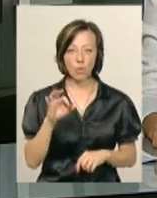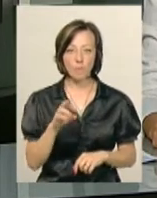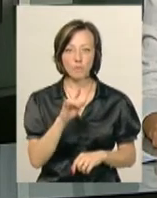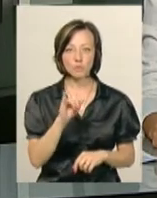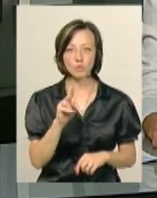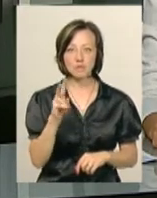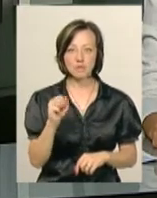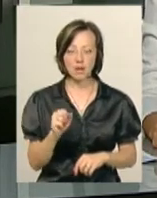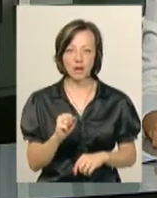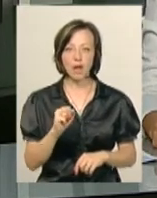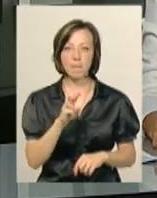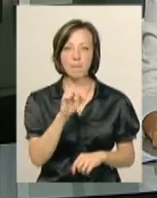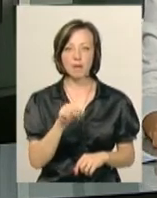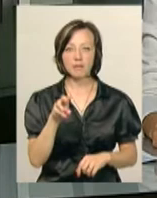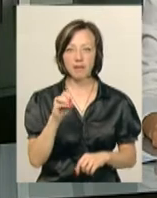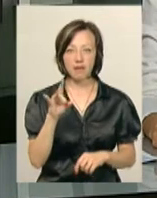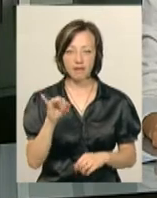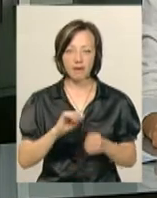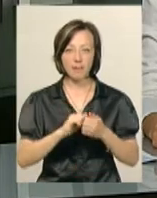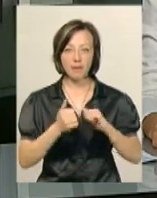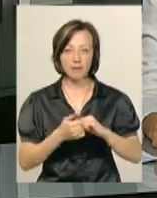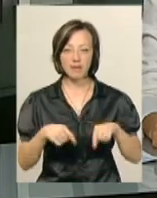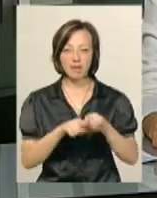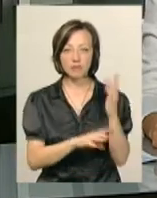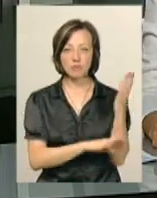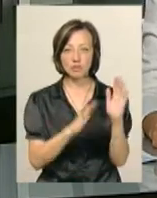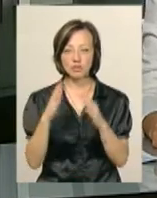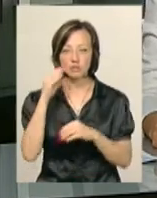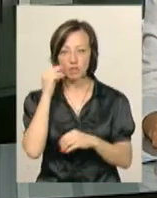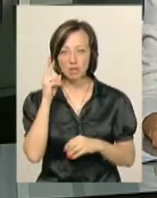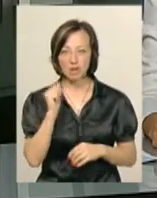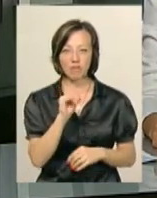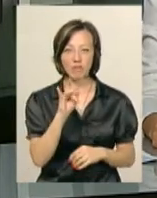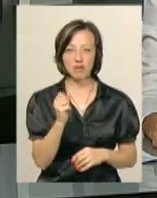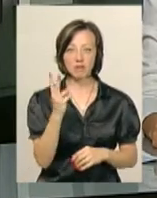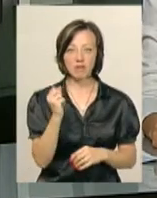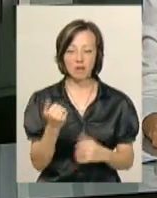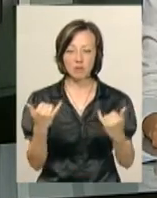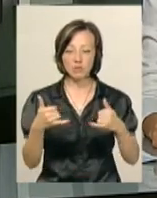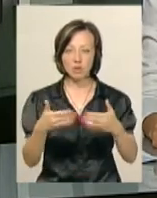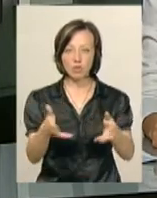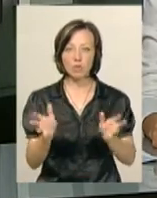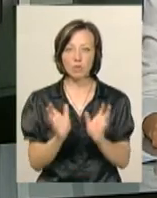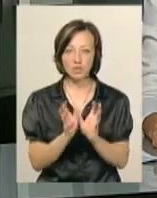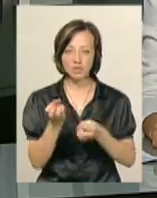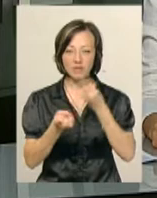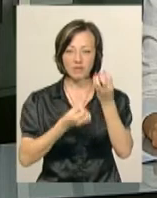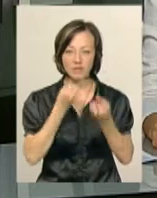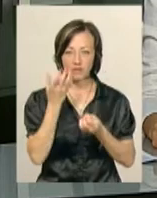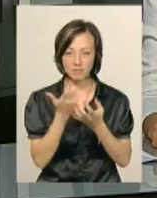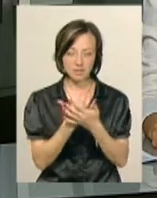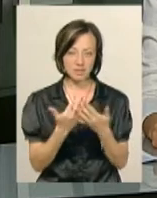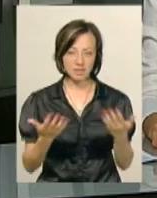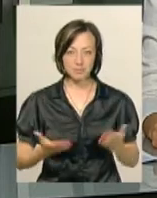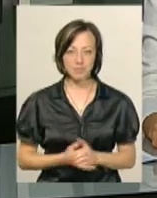Степана Бандери, Кам'янецькій. А також у скверах імені Тараса Шевченка та Івана Франка. Там підживлять горщики з сурфуніями, петуніями